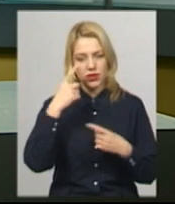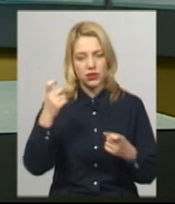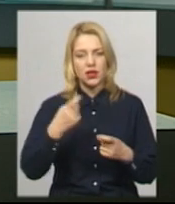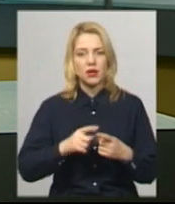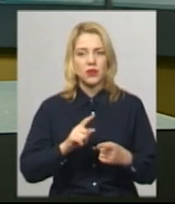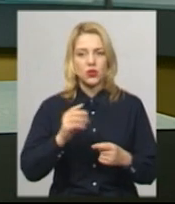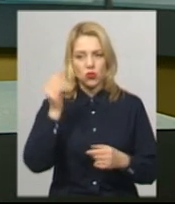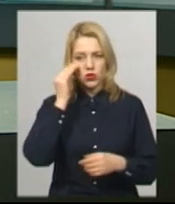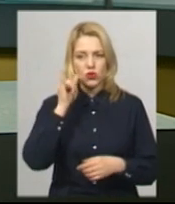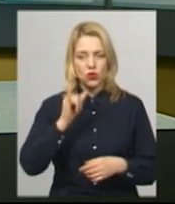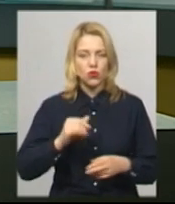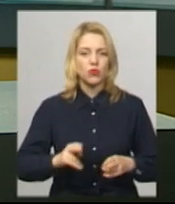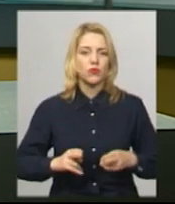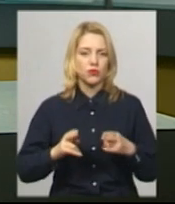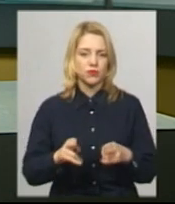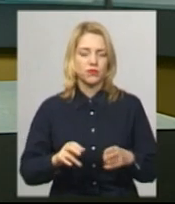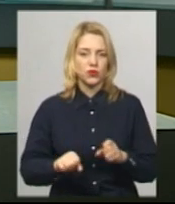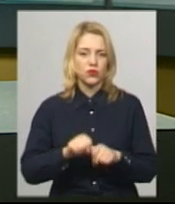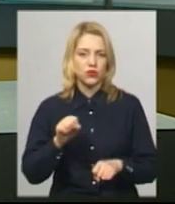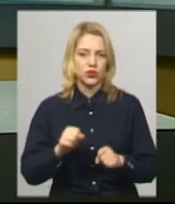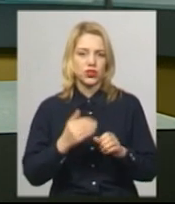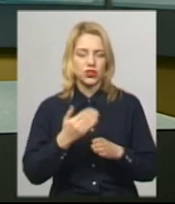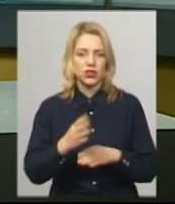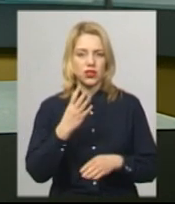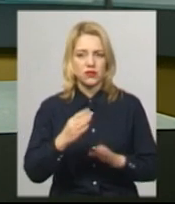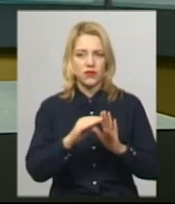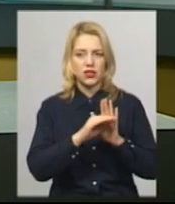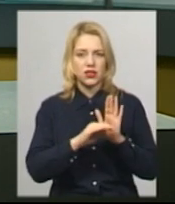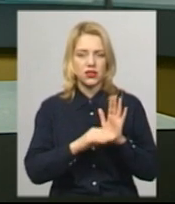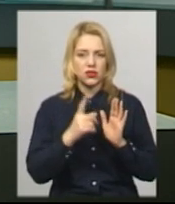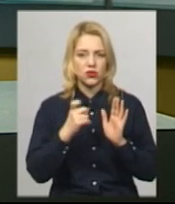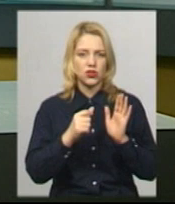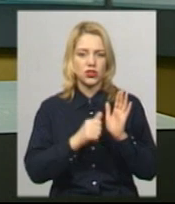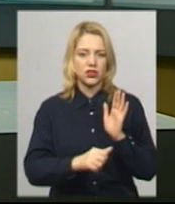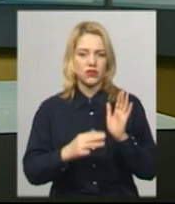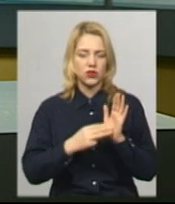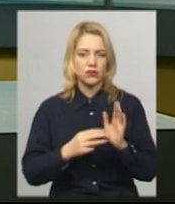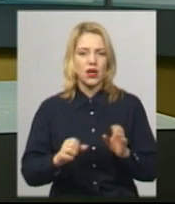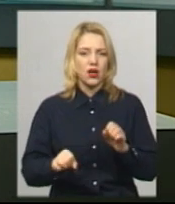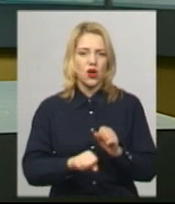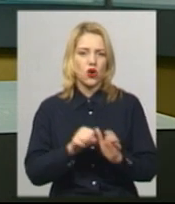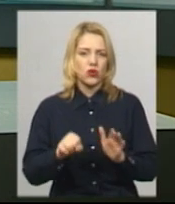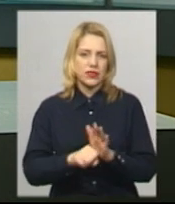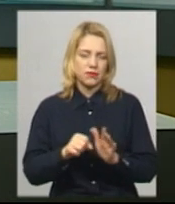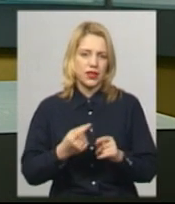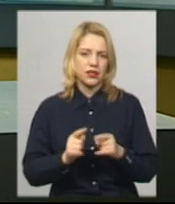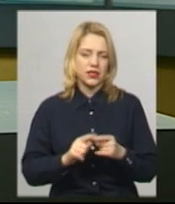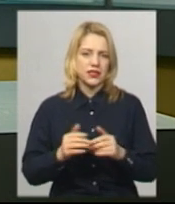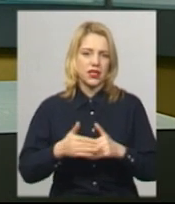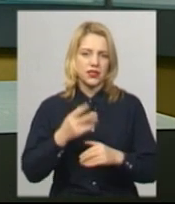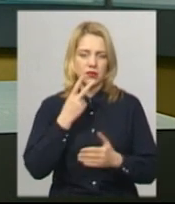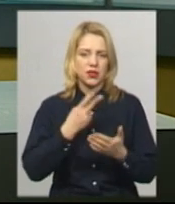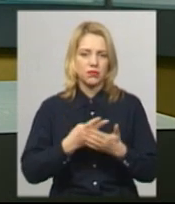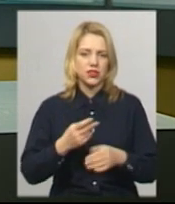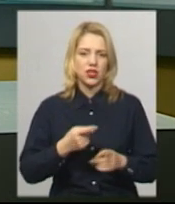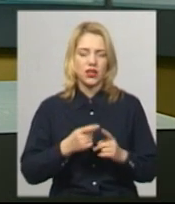підозру у вчиненні кримінального правопорушення за частиною 4 статті 187 «Розбій». Санкція передбачає позбавлення волі на